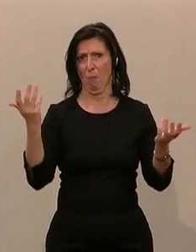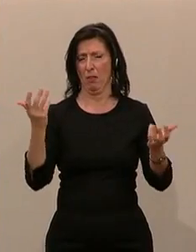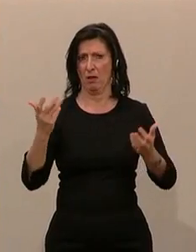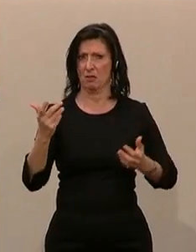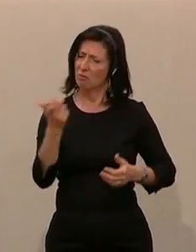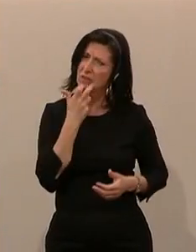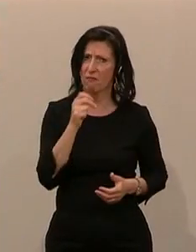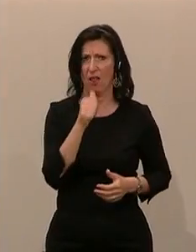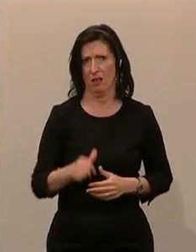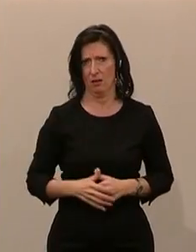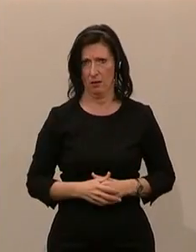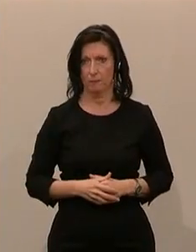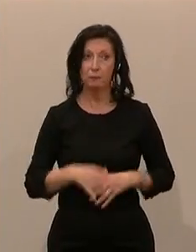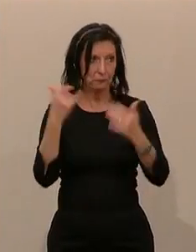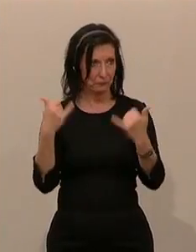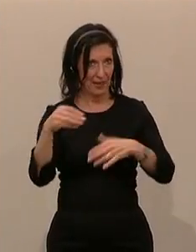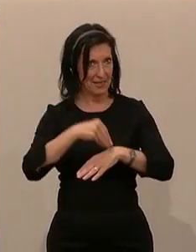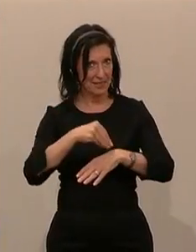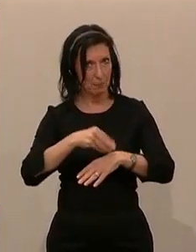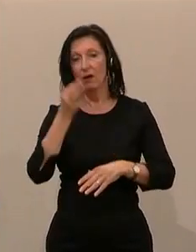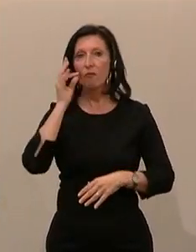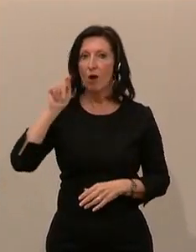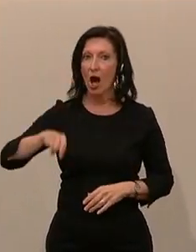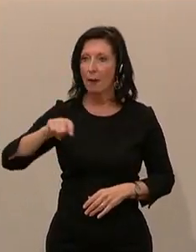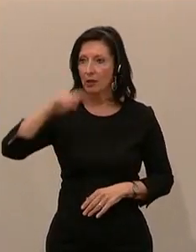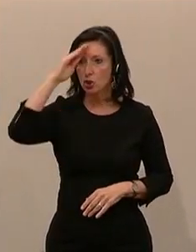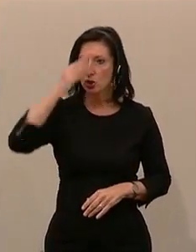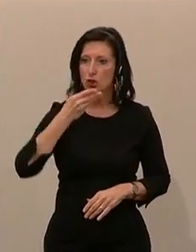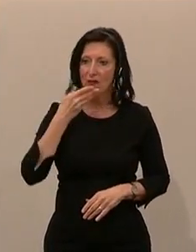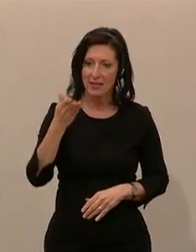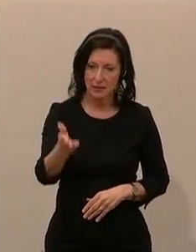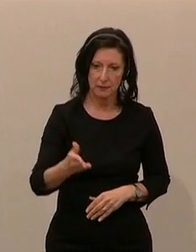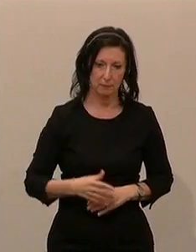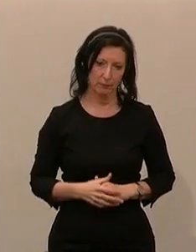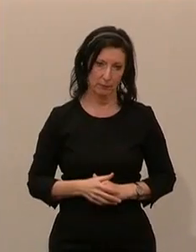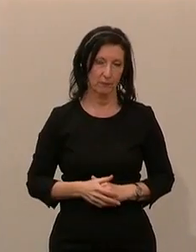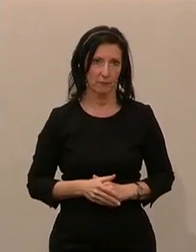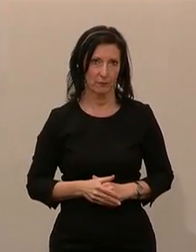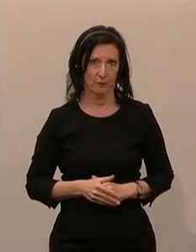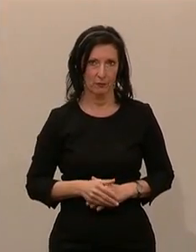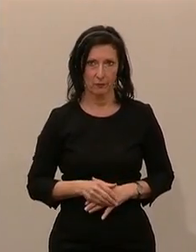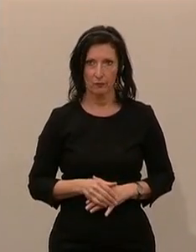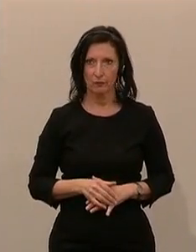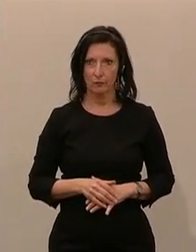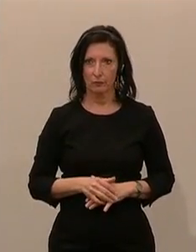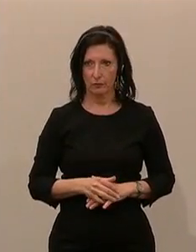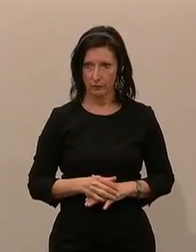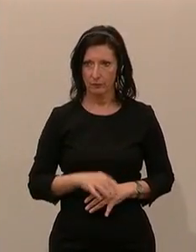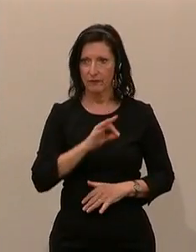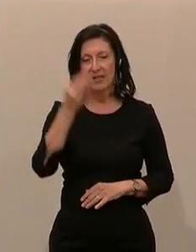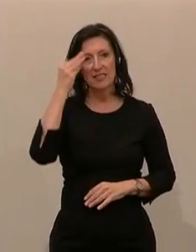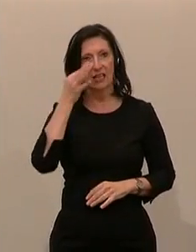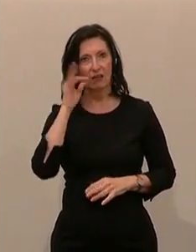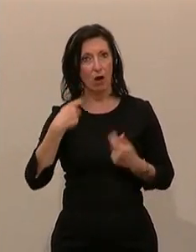Der Bericht seine Zumutung, es werde nicht auf die medizinischen Einsatzmöglichkeiten eingegangen, kritisiert Gerald